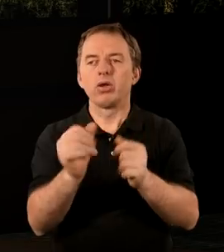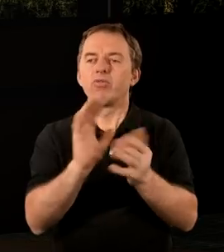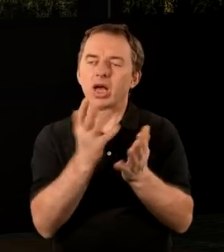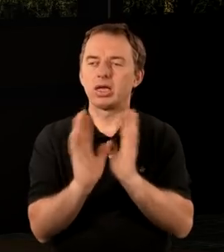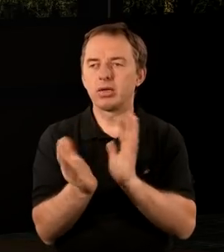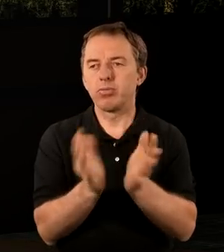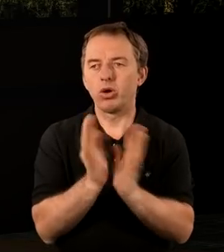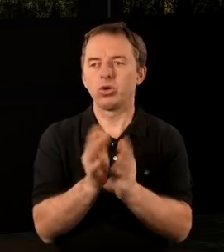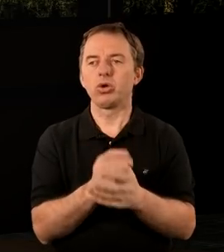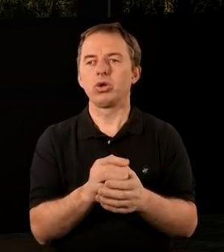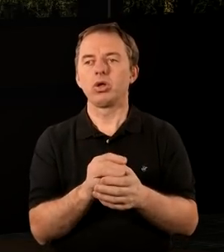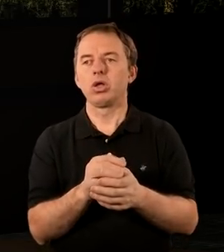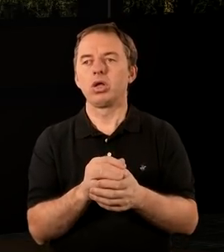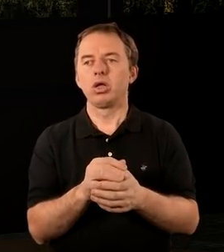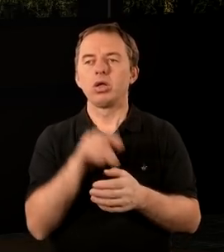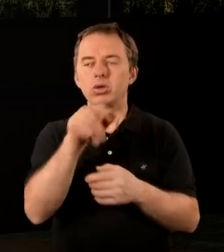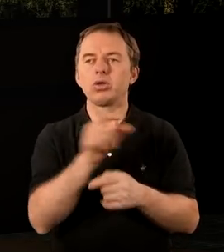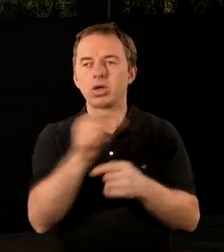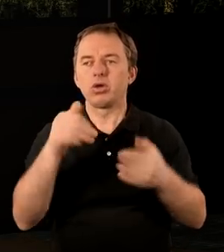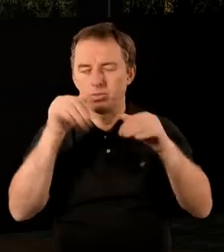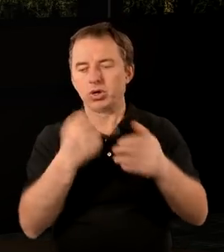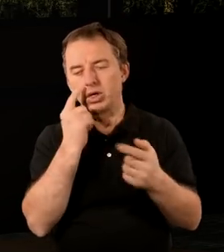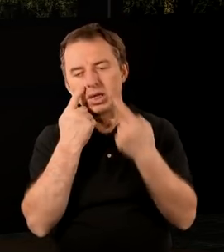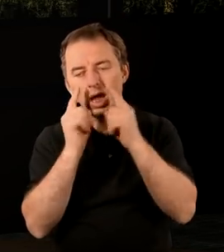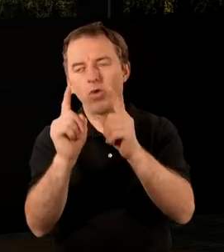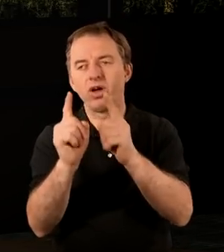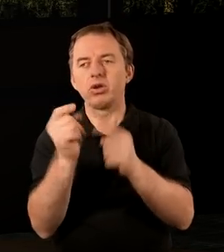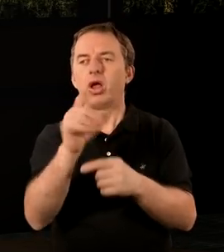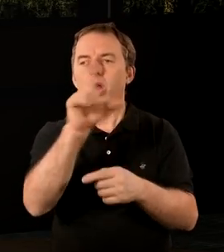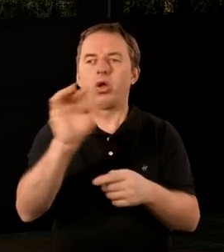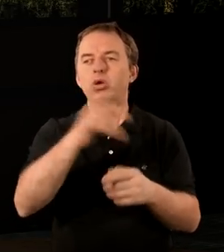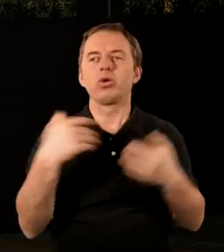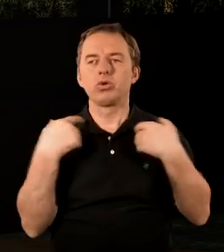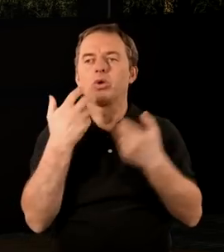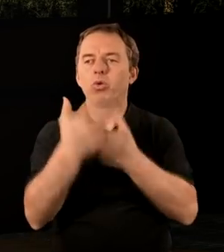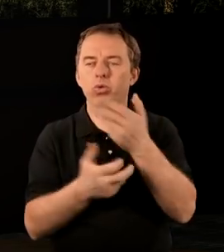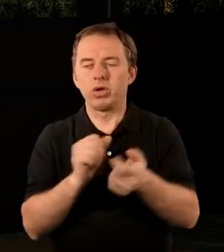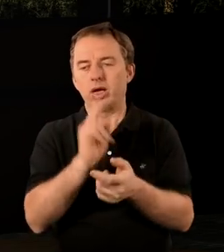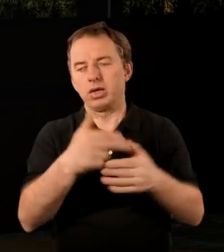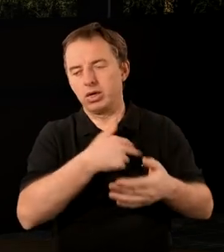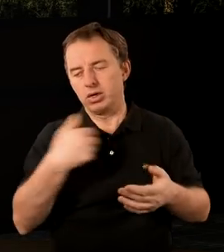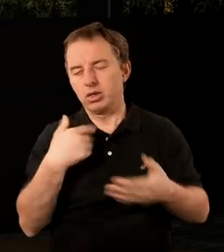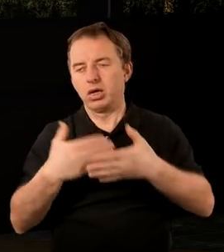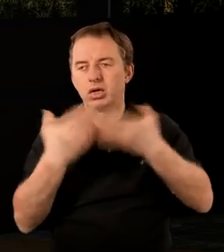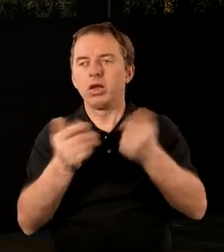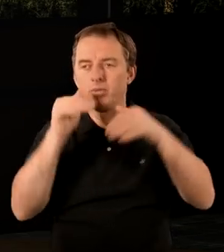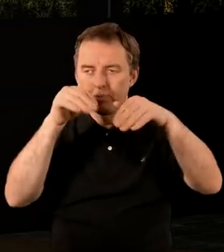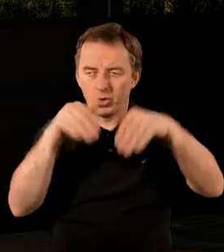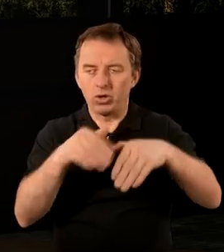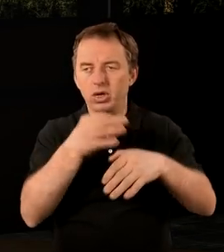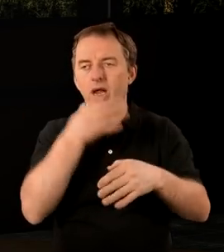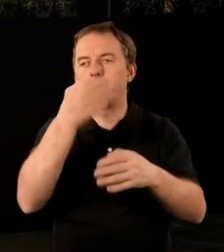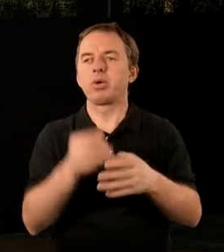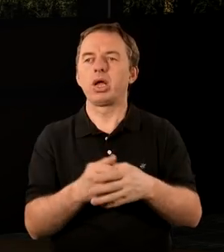w różny sposób. A z perspektywy czasu możemy to dostrzec, jak wiele rzeczy uczyniłeś każdego dnia dla nas, abyśmy